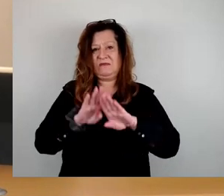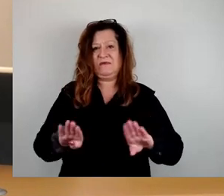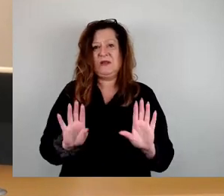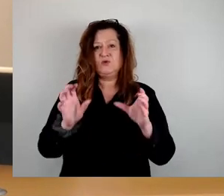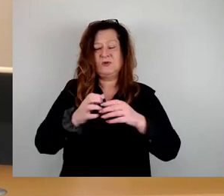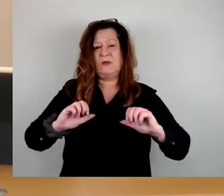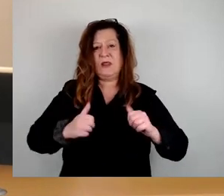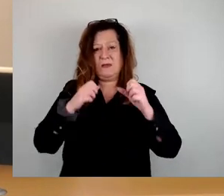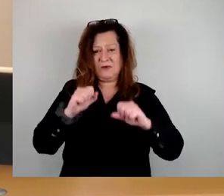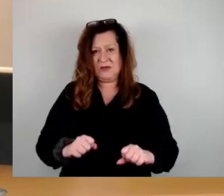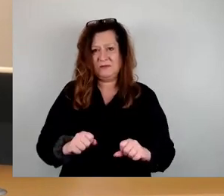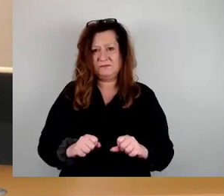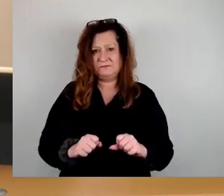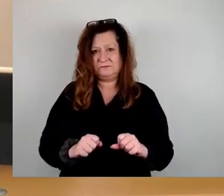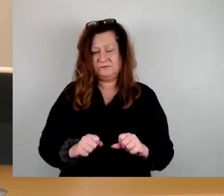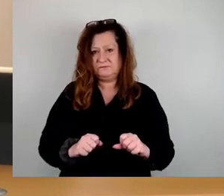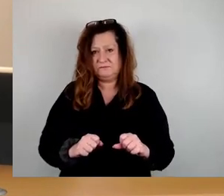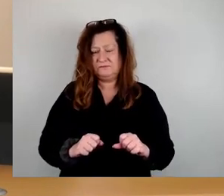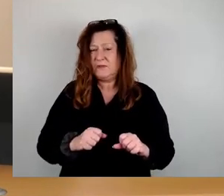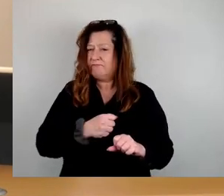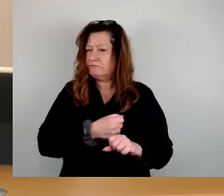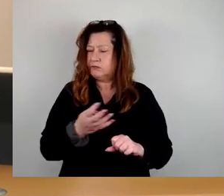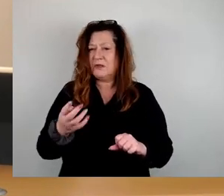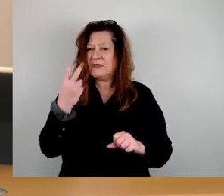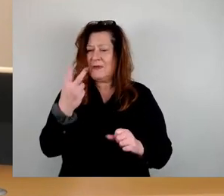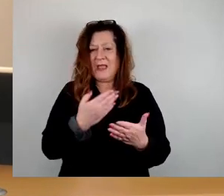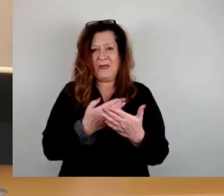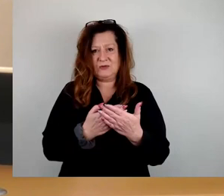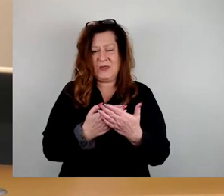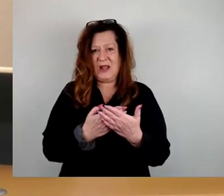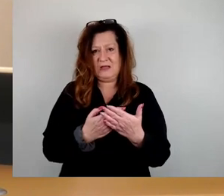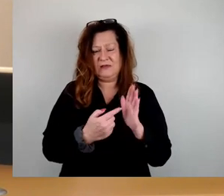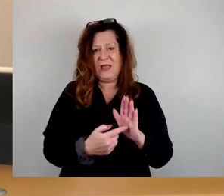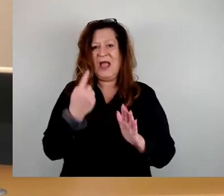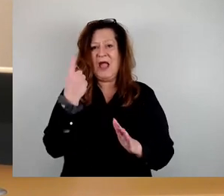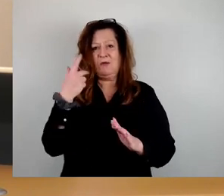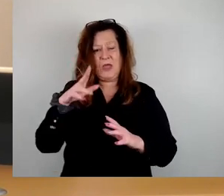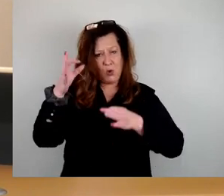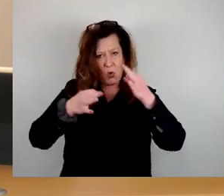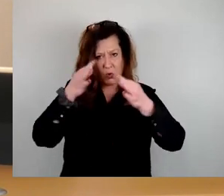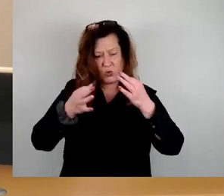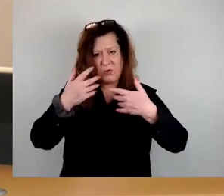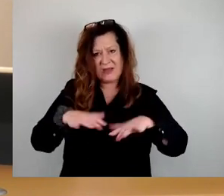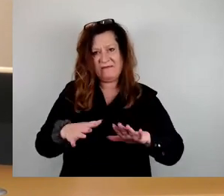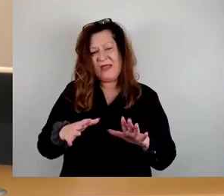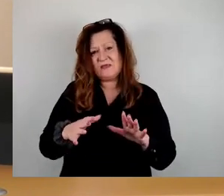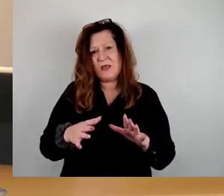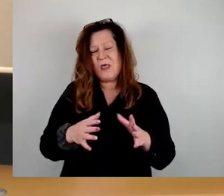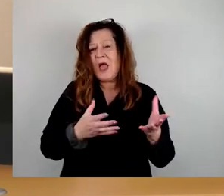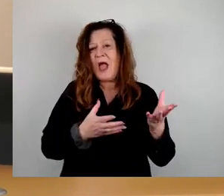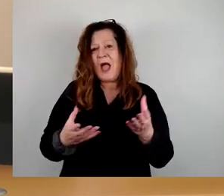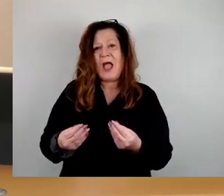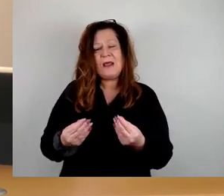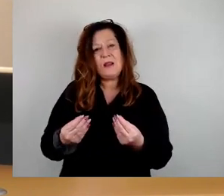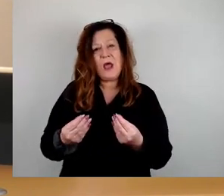Ich möchte zwei aktuelle Beispiele nennen. Am 31. Oktober gab es die Einladung zum interreligiösen Friedensgebet